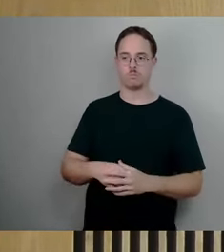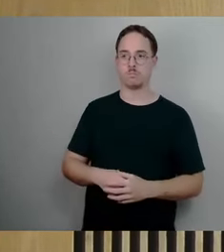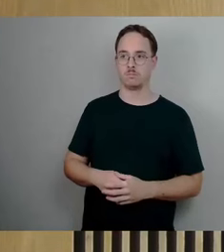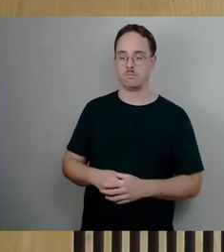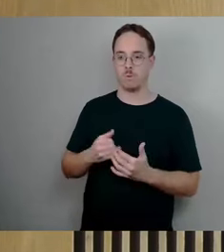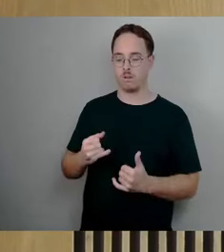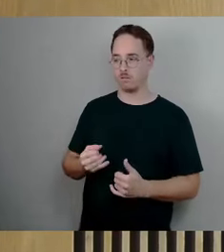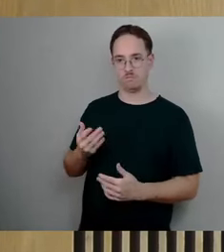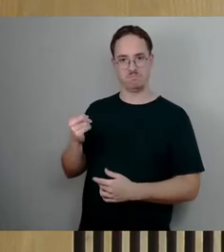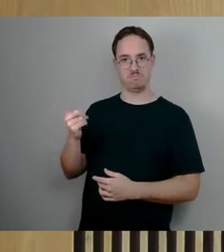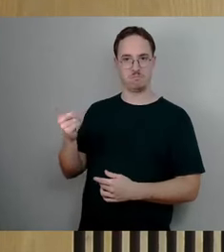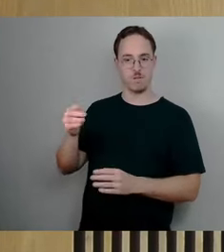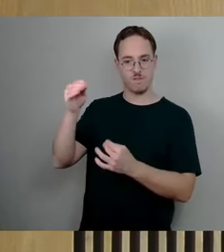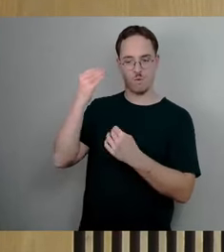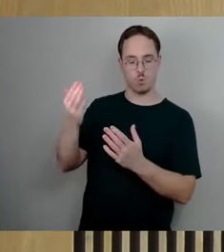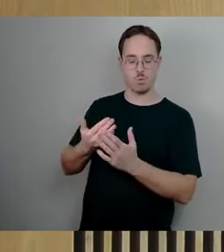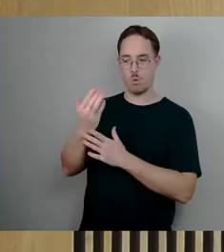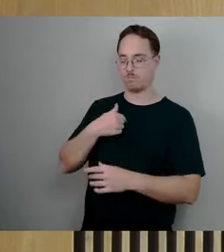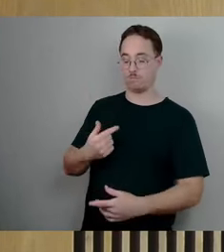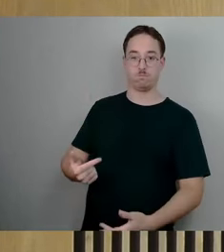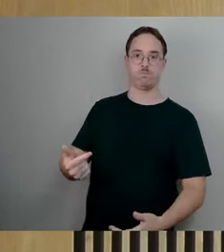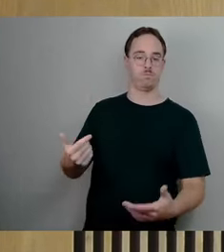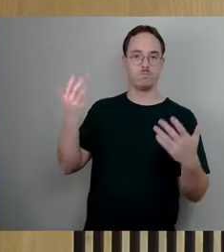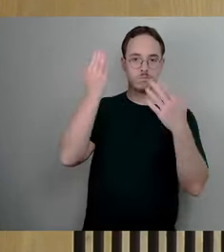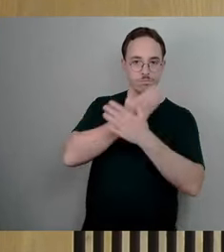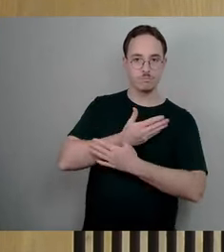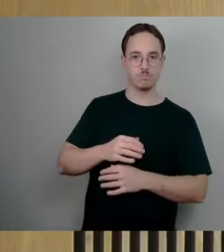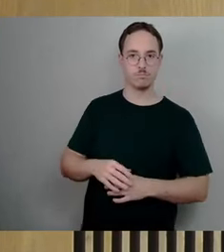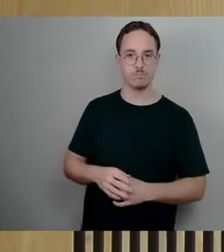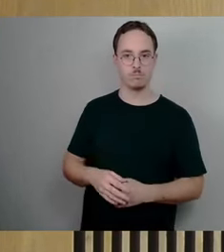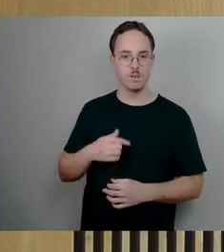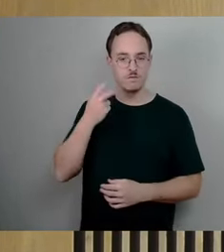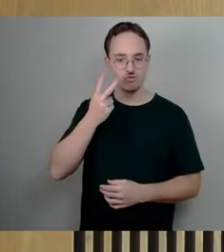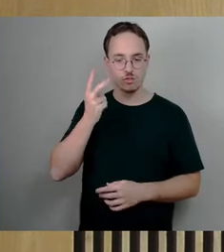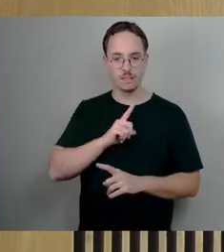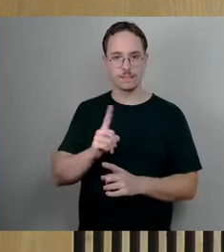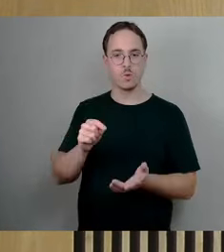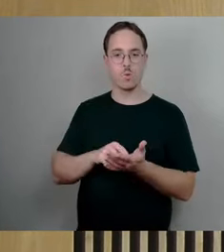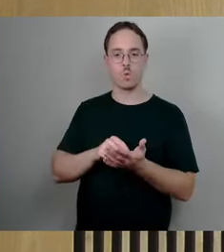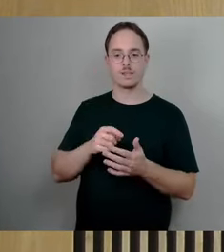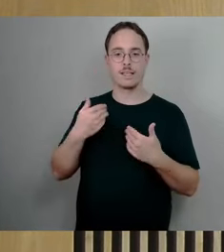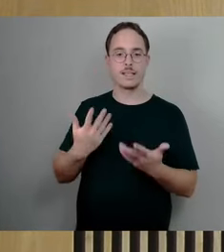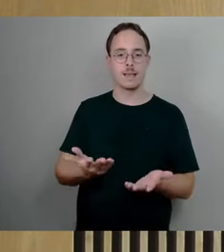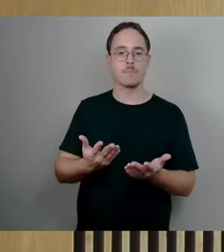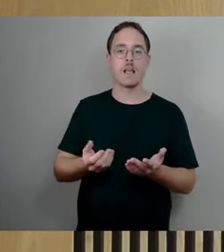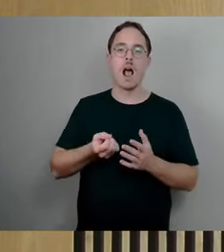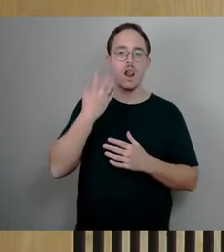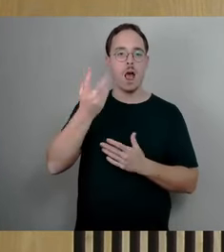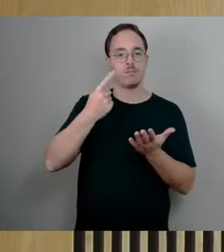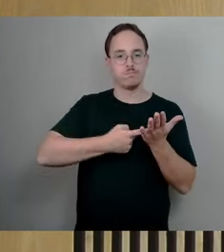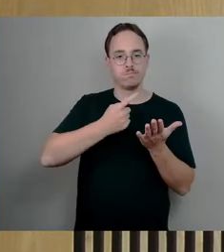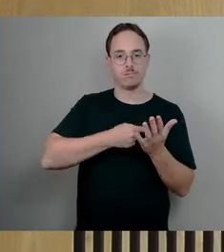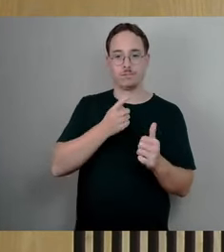Das ist umso überraschender, weil es klare Kriterien dafür gibt, wenn du eine Förderung des Bundes haben möchtest. Ich kann das kurz mal zitieren,